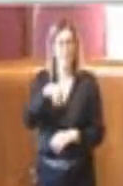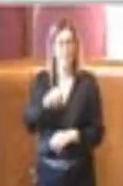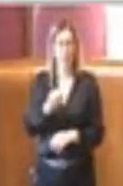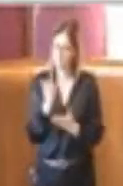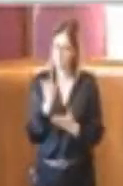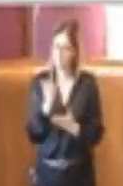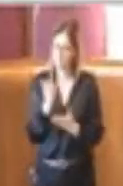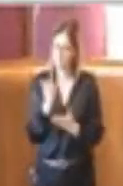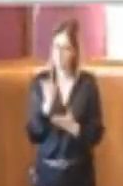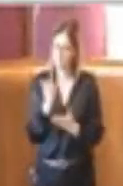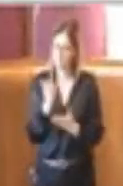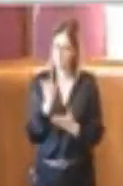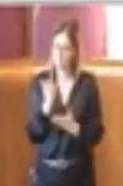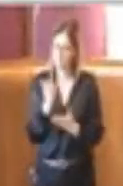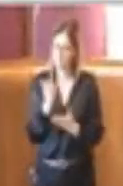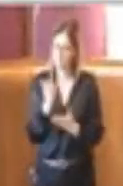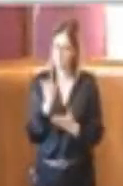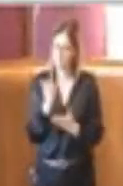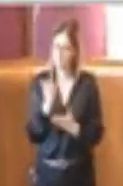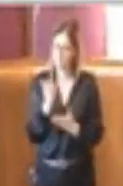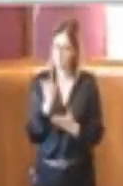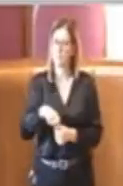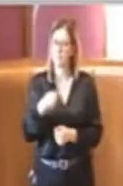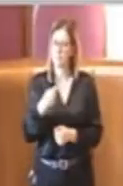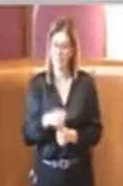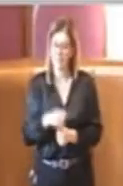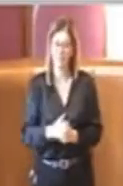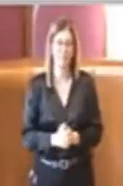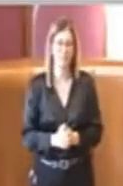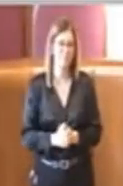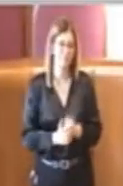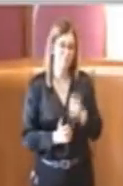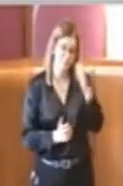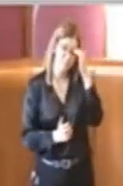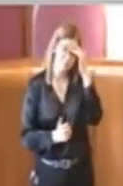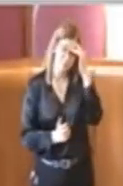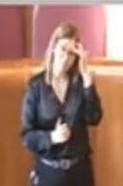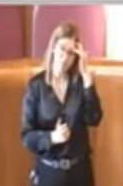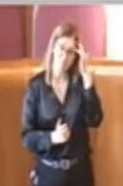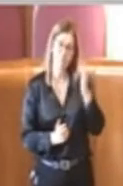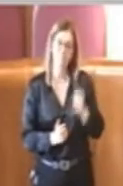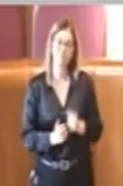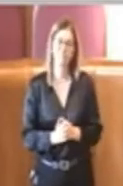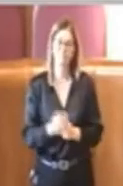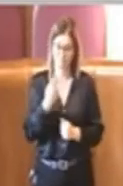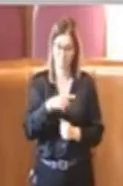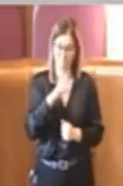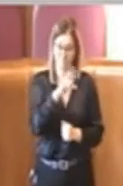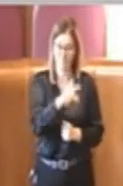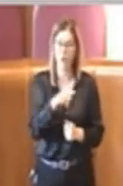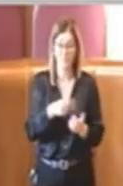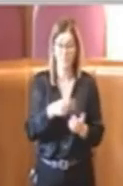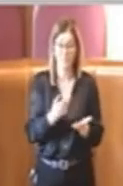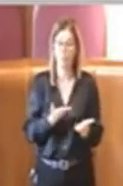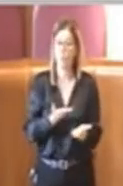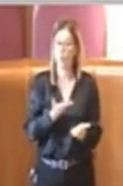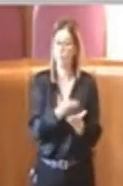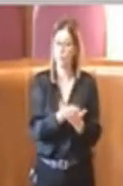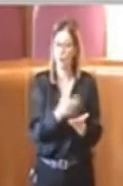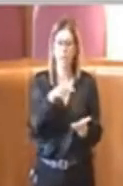Grazie Presidente, come lei ha detto questa mozione tratta un tema molto